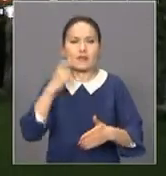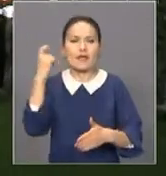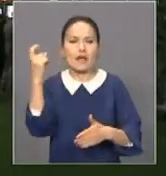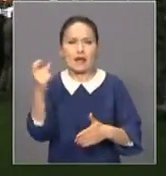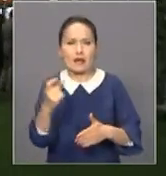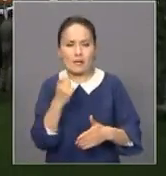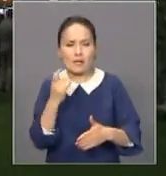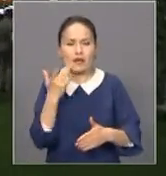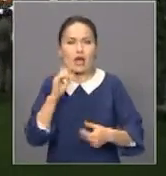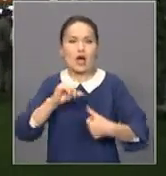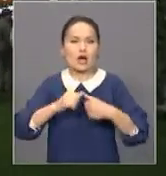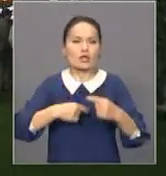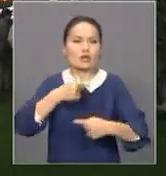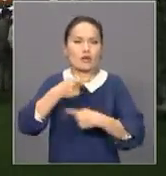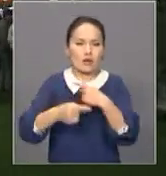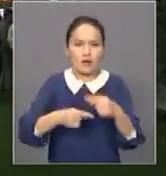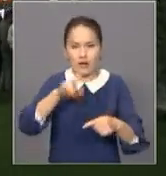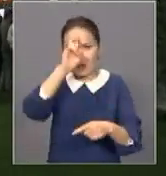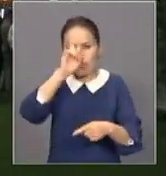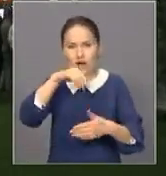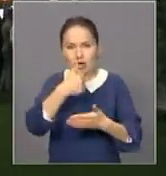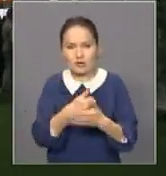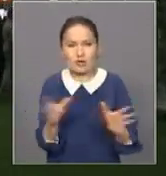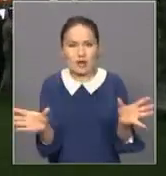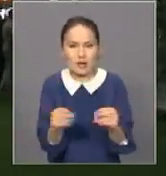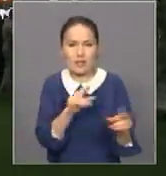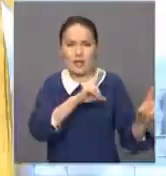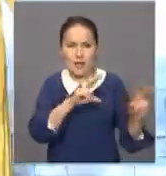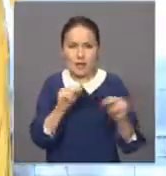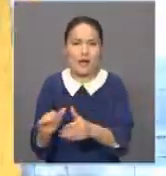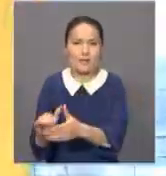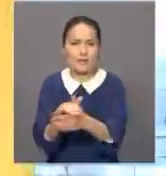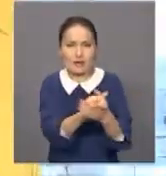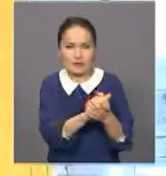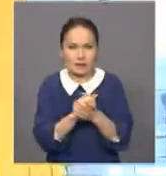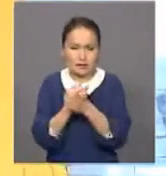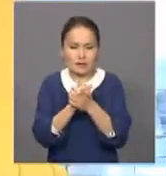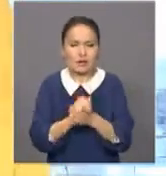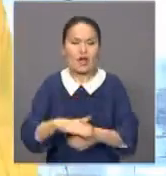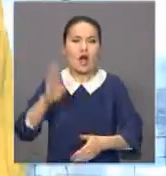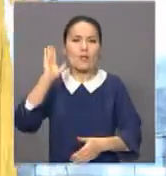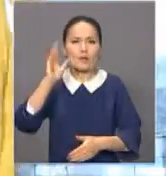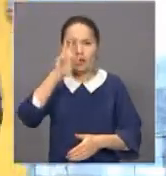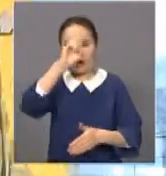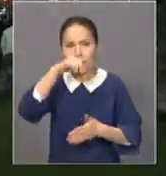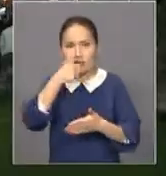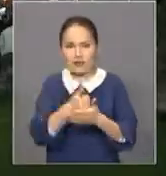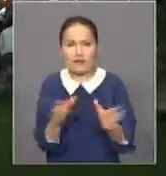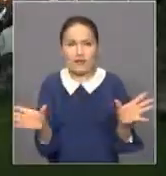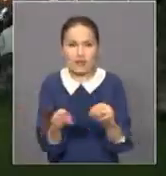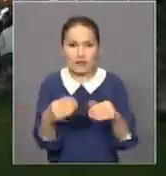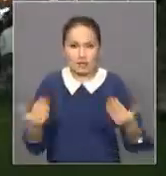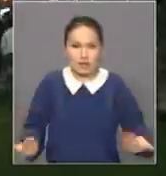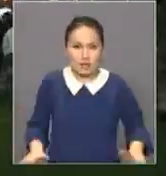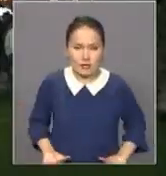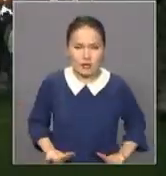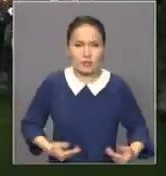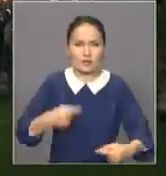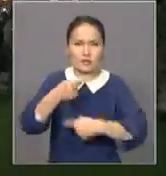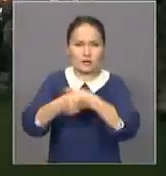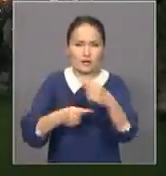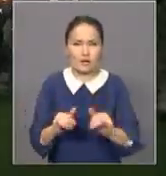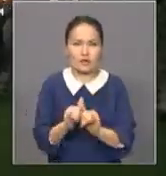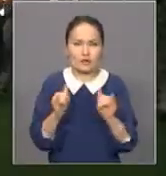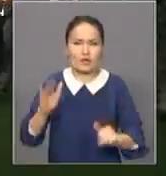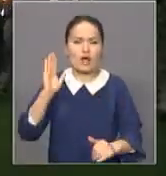саяқси тұрақтылық, ол тек қана елбасы мен бірге. Бүйбіршілікте, ынтымақта, болашағымды елбасы мен бірге деп есептеймін. Сондықтан да бүгінгі мереке,